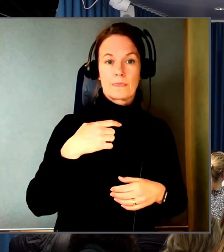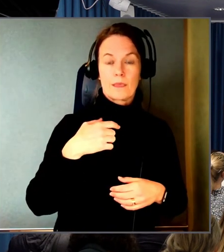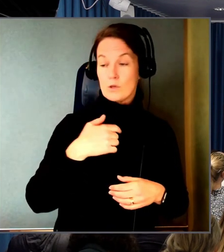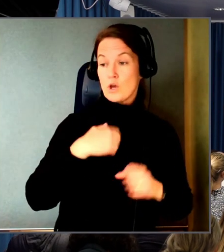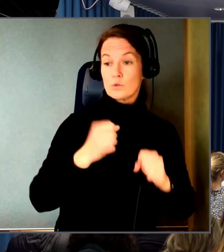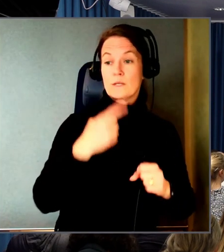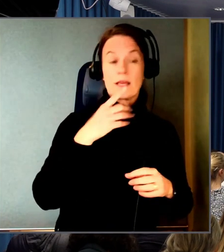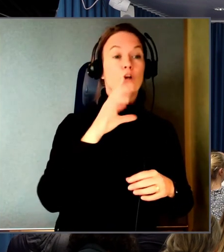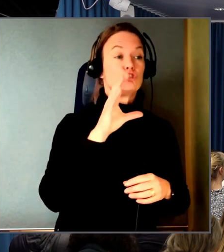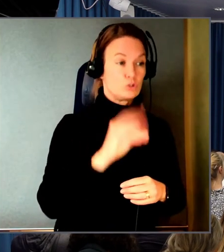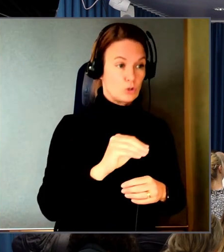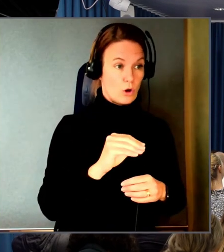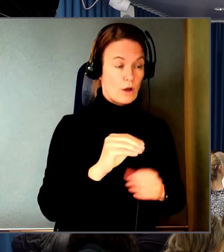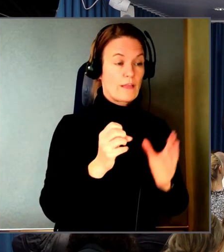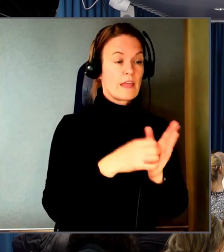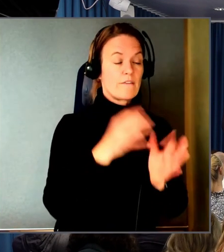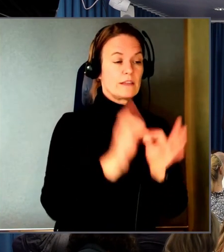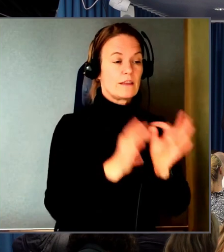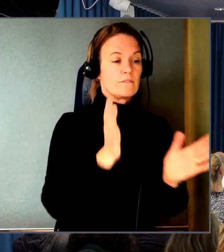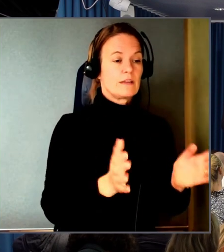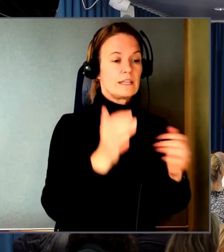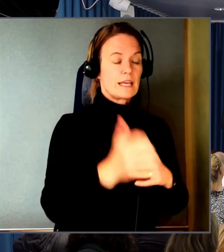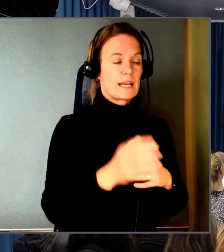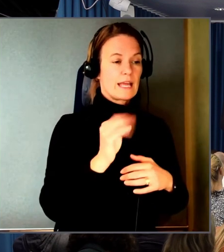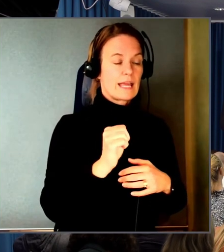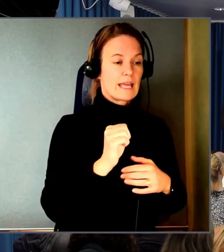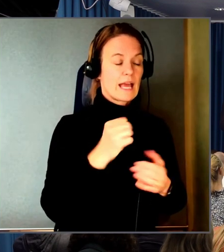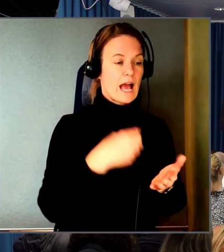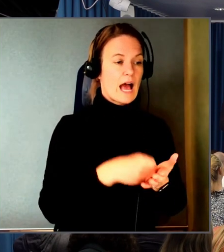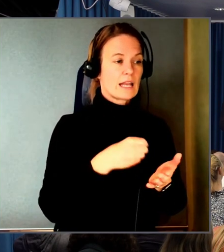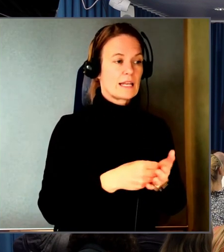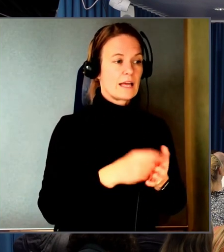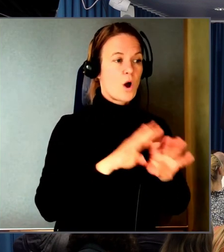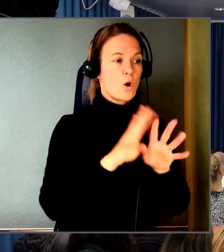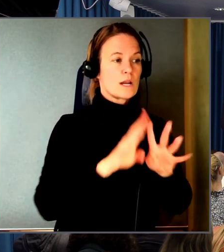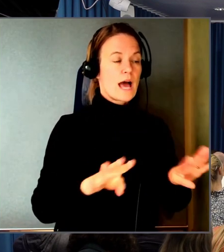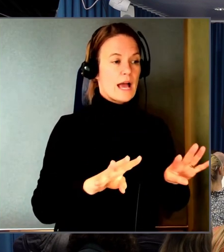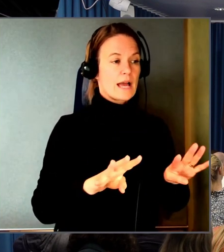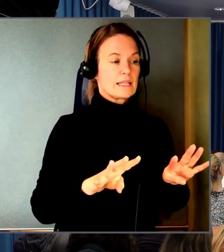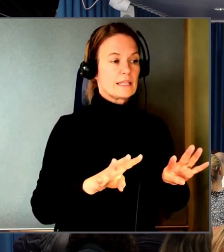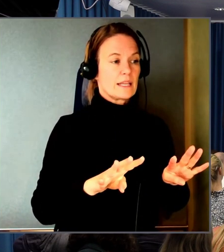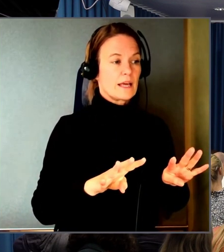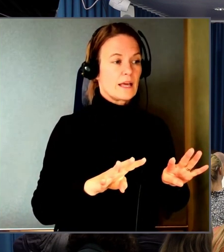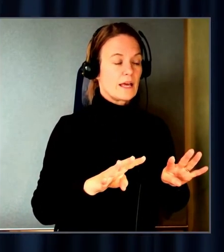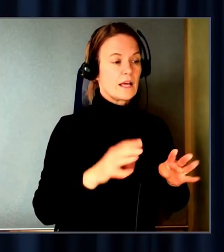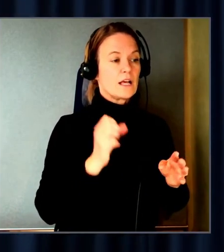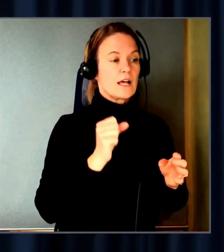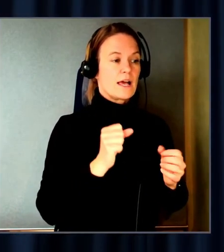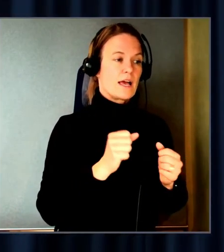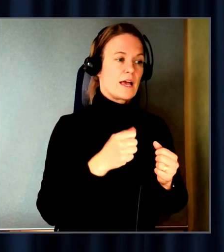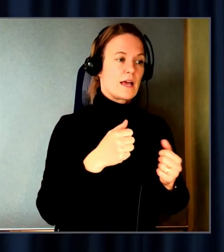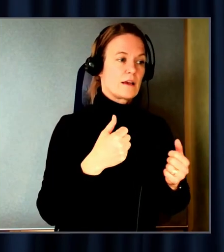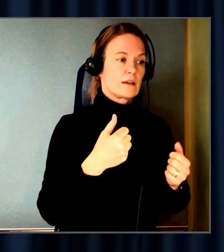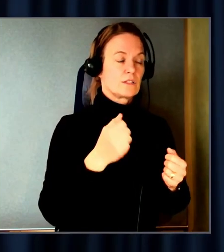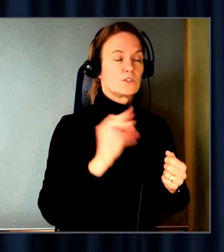som online aktiviteter. Som syftar till att upprätta ett konsumentavtal. Och bokar du en